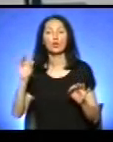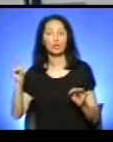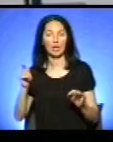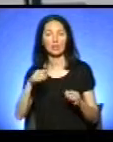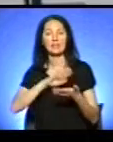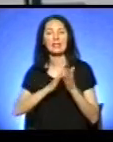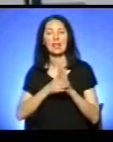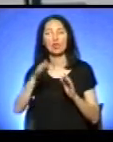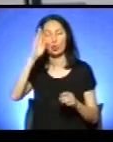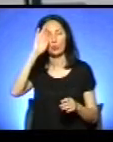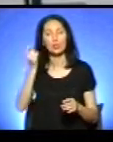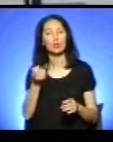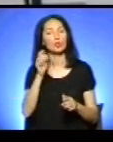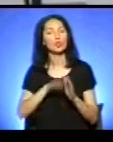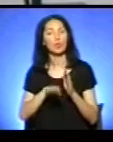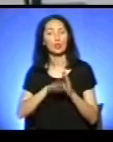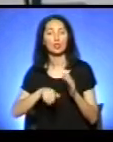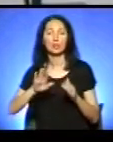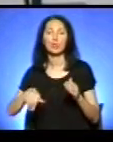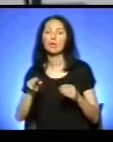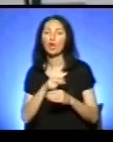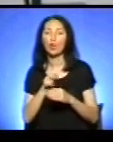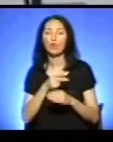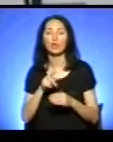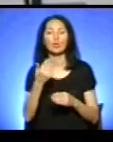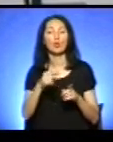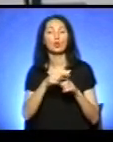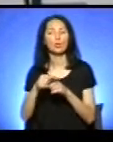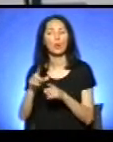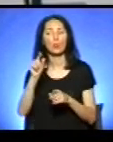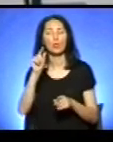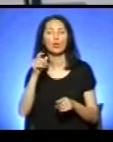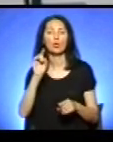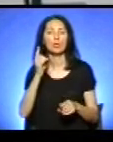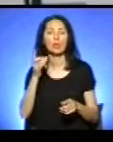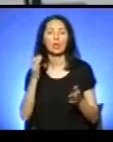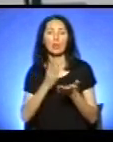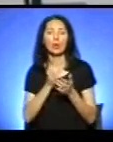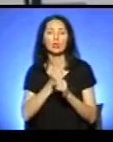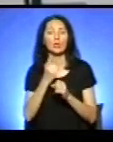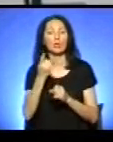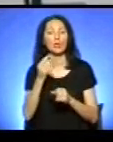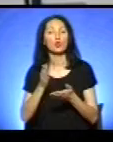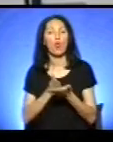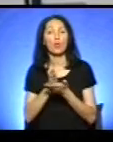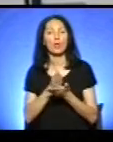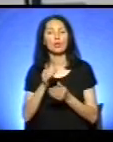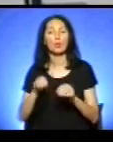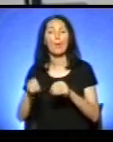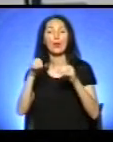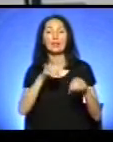стан хлопчика дещо погіршився після процедур. За його словами, у понеділок дитині мають зробити першу операцію з пересадки шкіри.